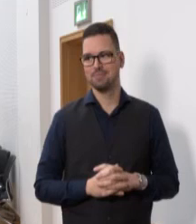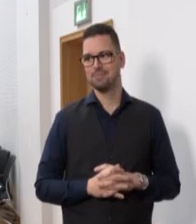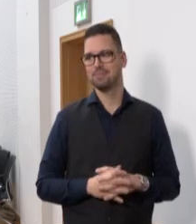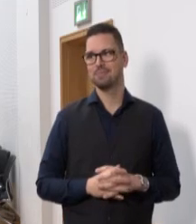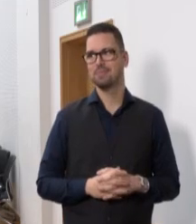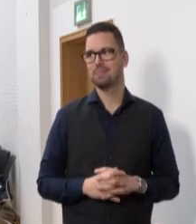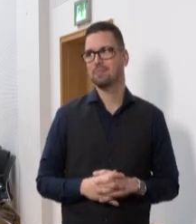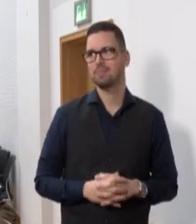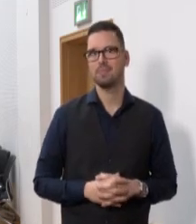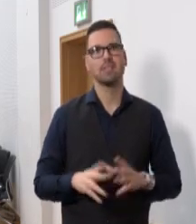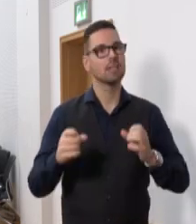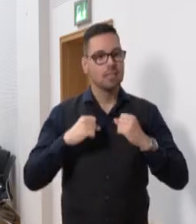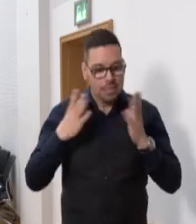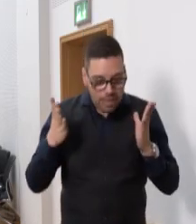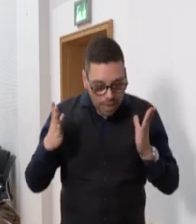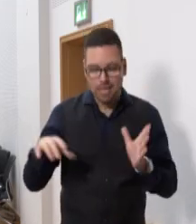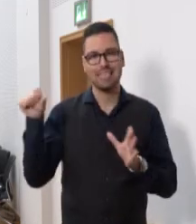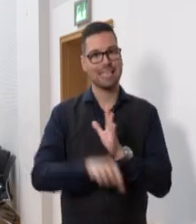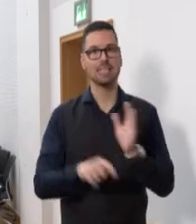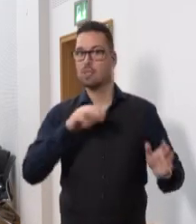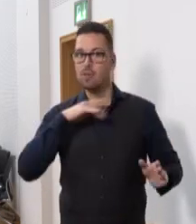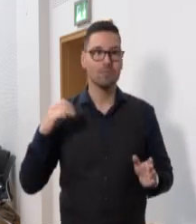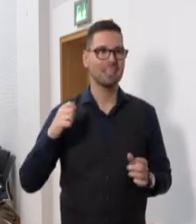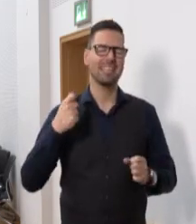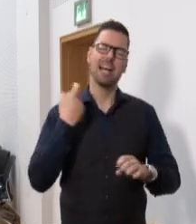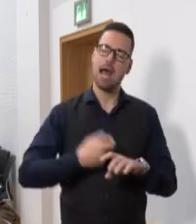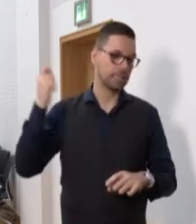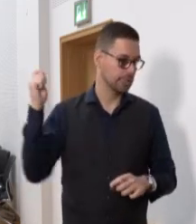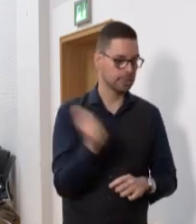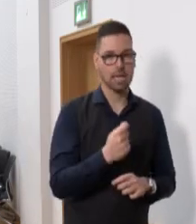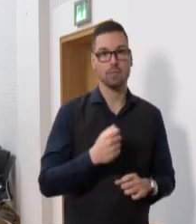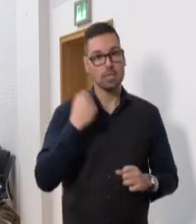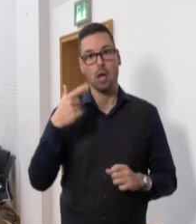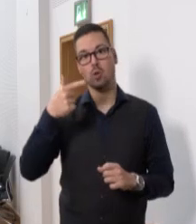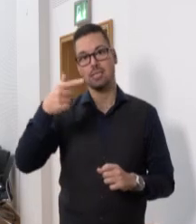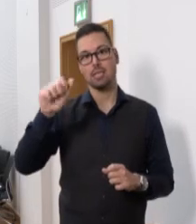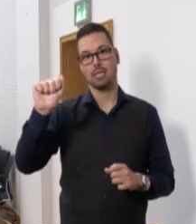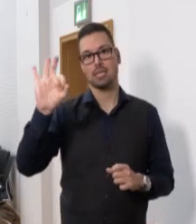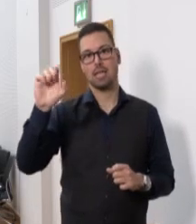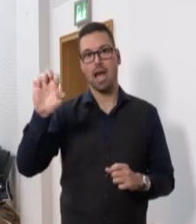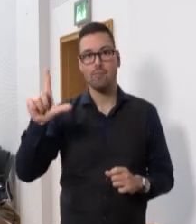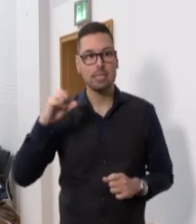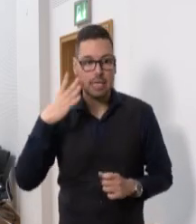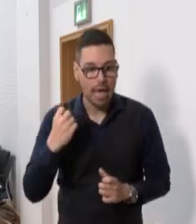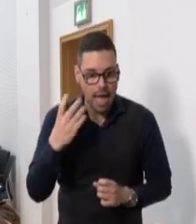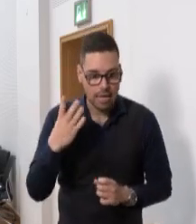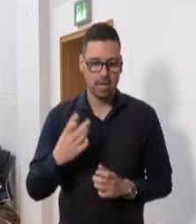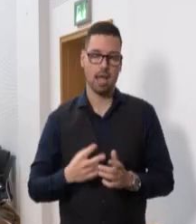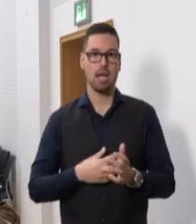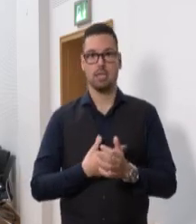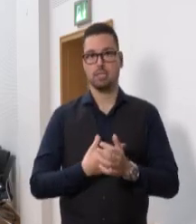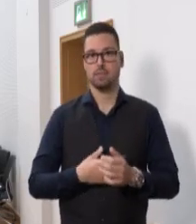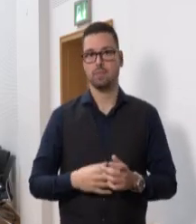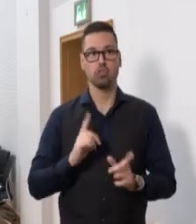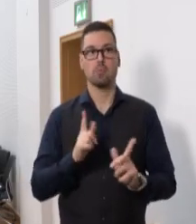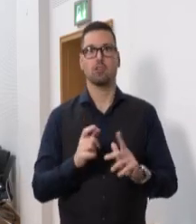Und ja, die Krise trifft viele besonders hart, so auch die Tafeln. Das möchte auch niemand bestreiten, aber